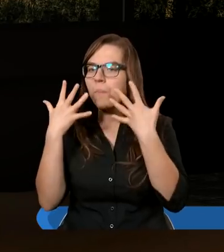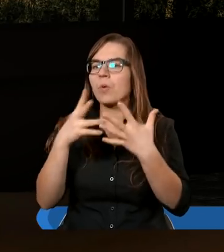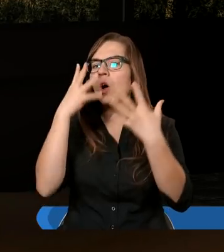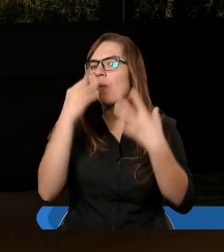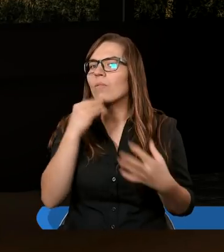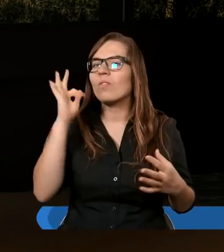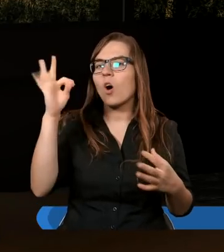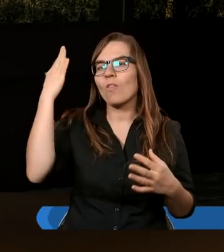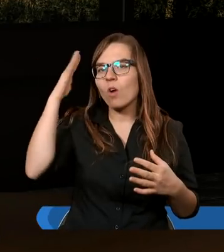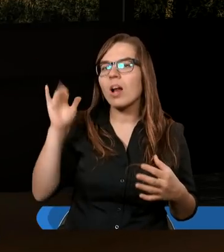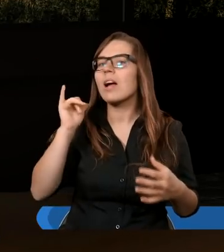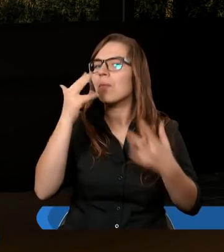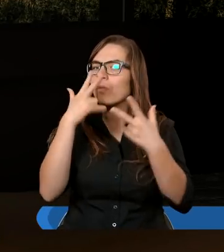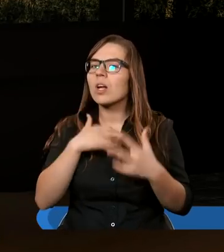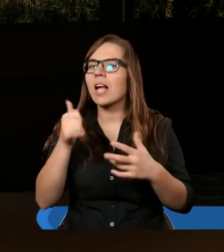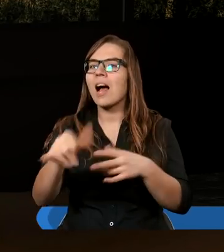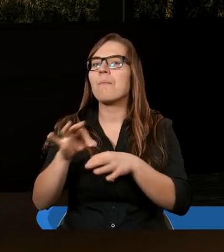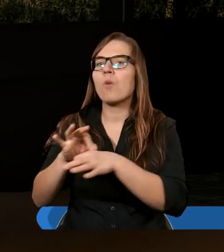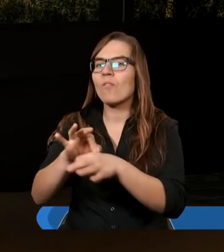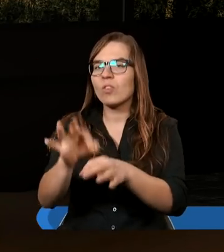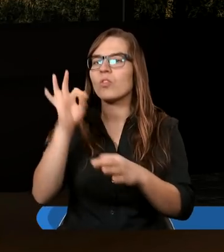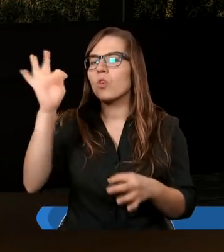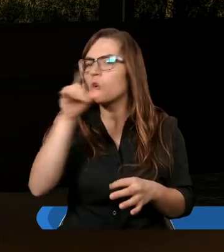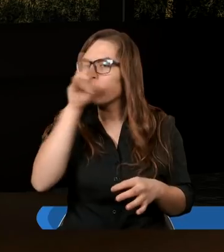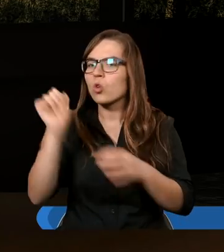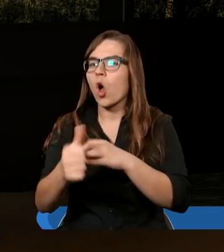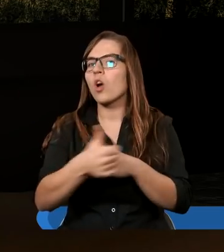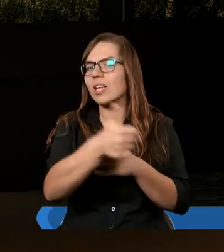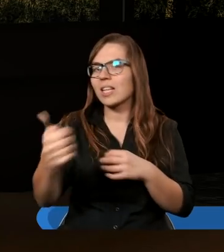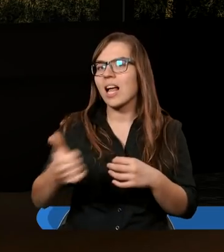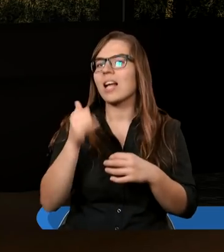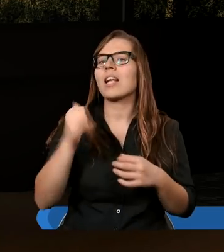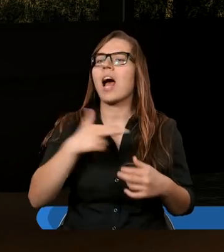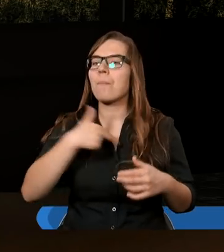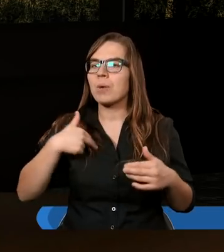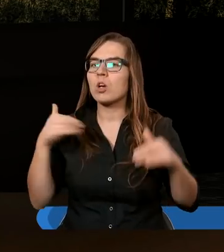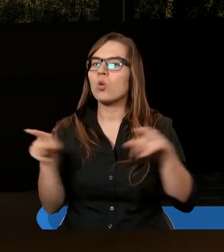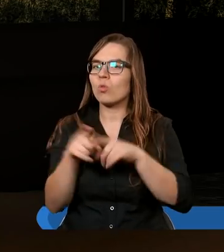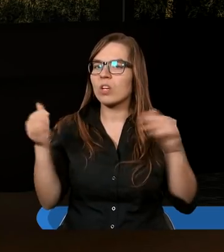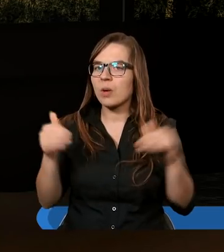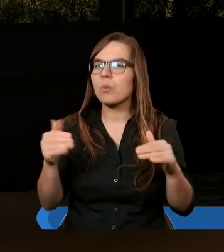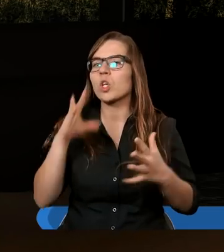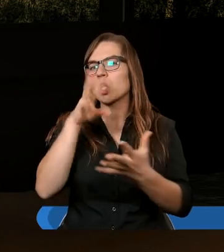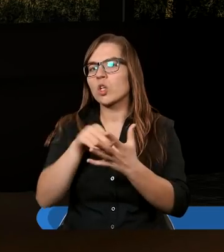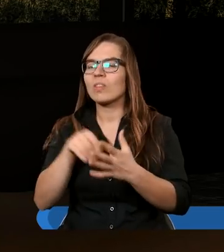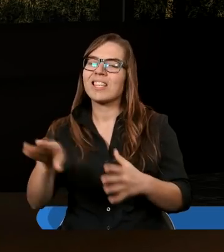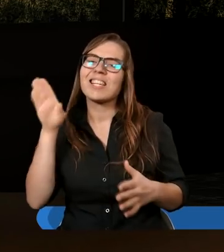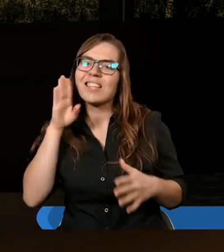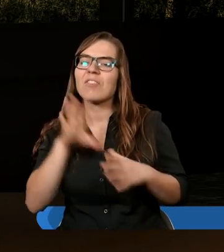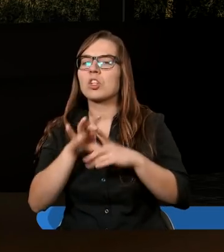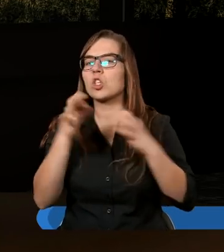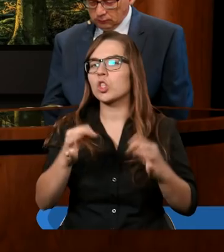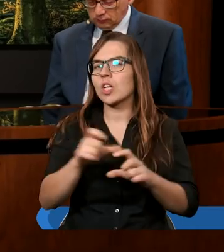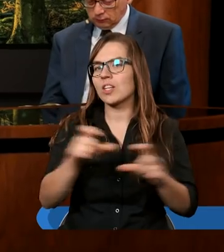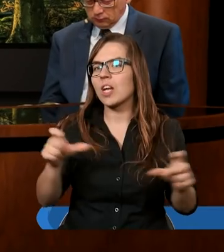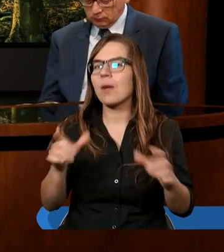abyś pokazał nam, jak Ty prowadziłeś swój lud do jedności i jak my możemy również doświadczyć tego samego w dzisiejszych